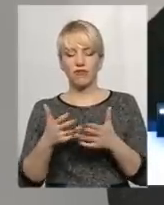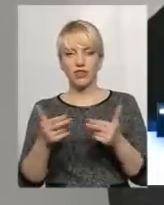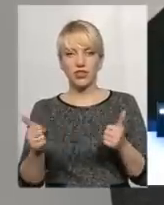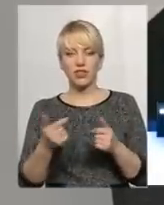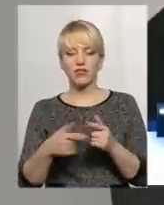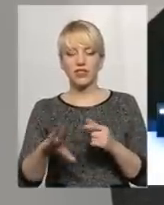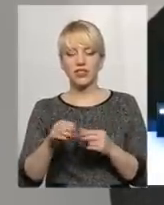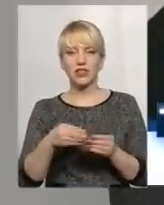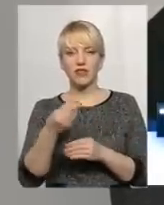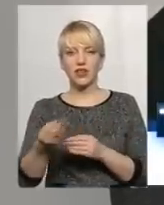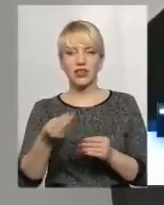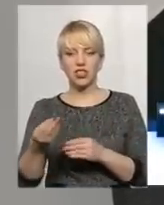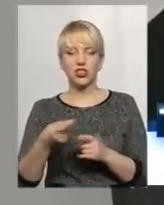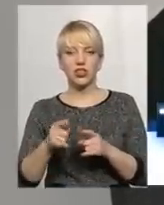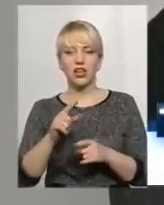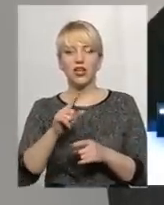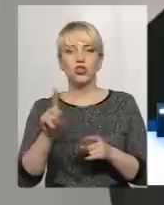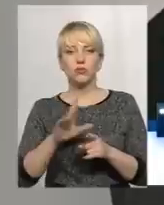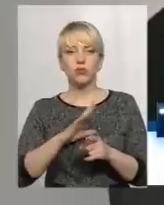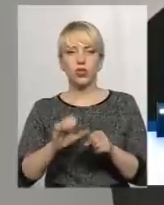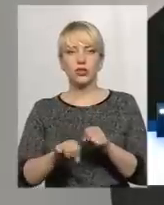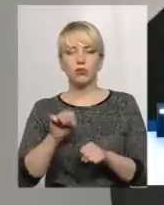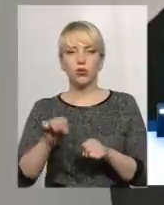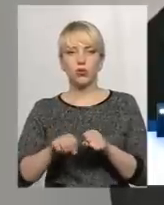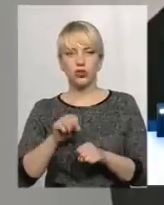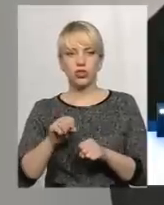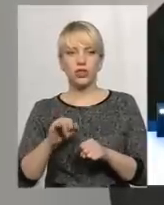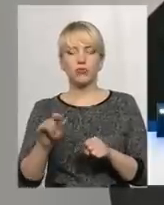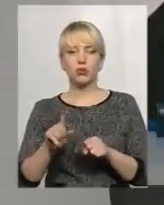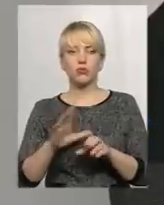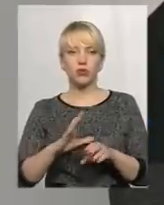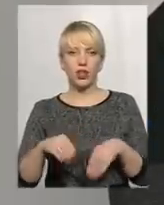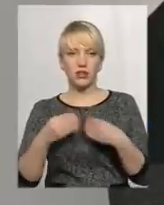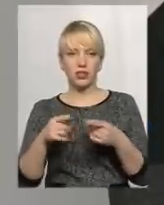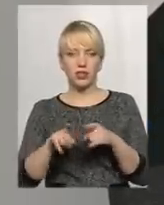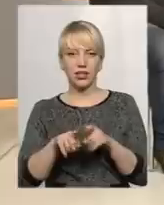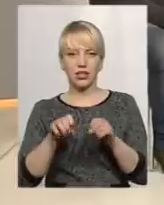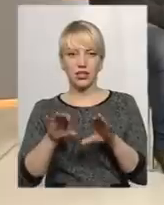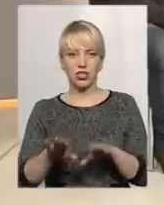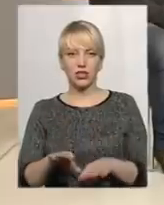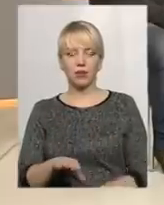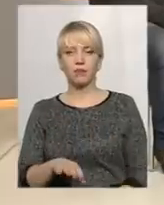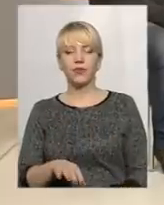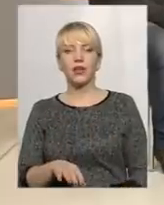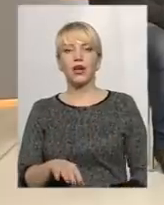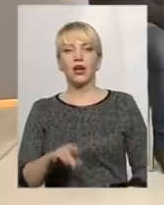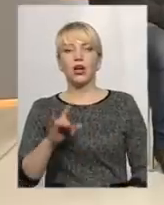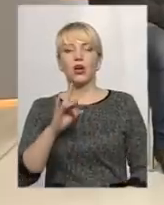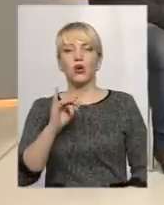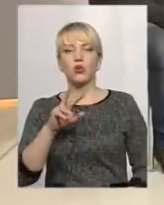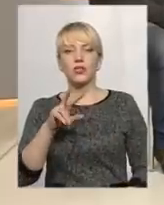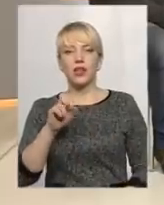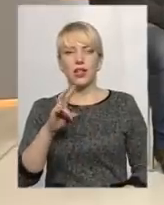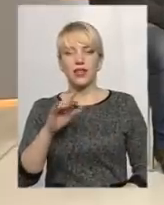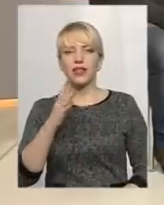ці видачі погоджень з порушенням, що вони були видані, і тому надав таке рішення Скажіть, будь ласка, пане Руслане, Національний природний